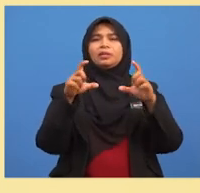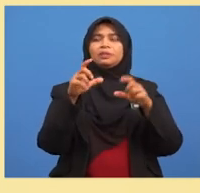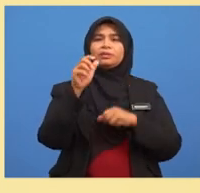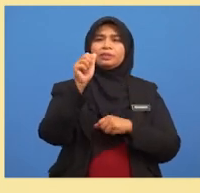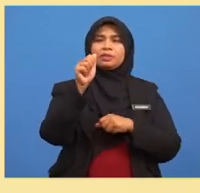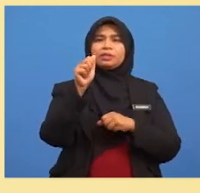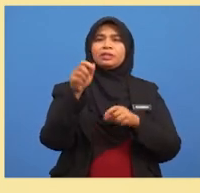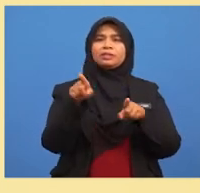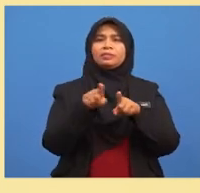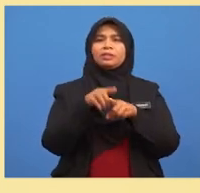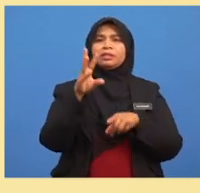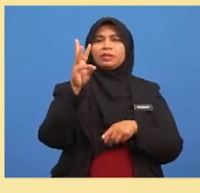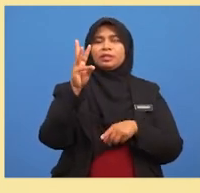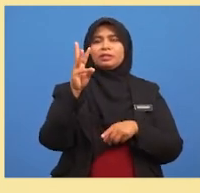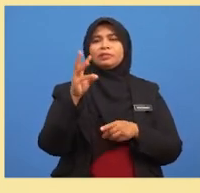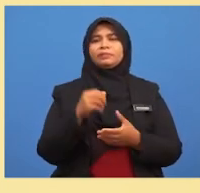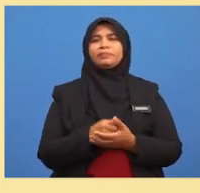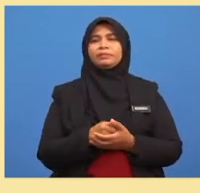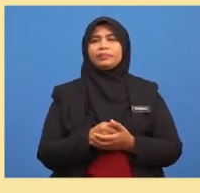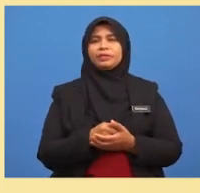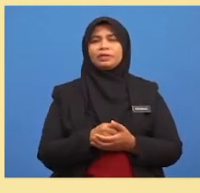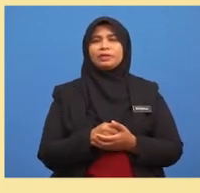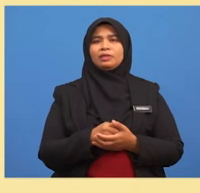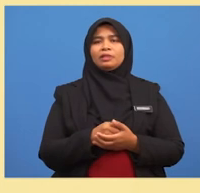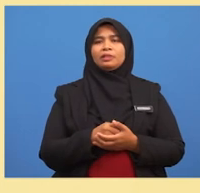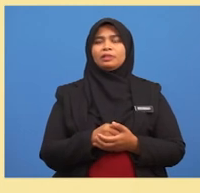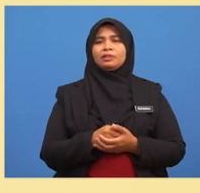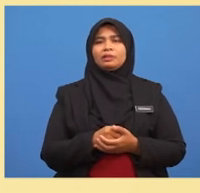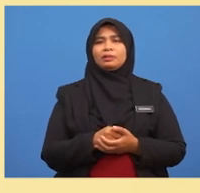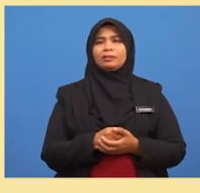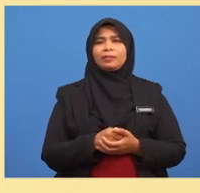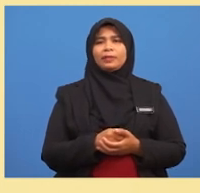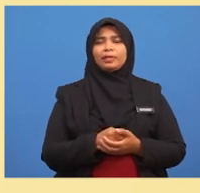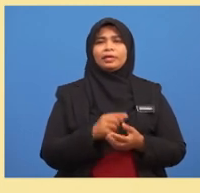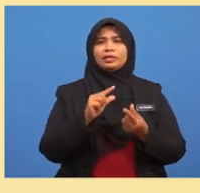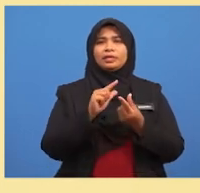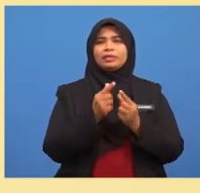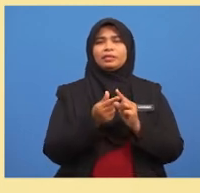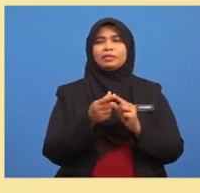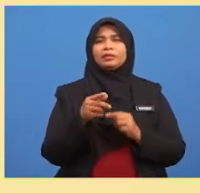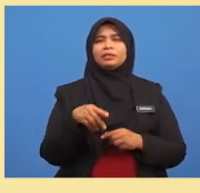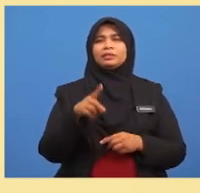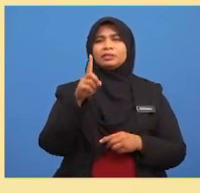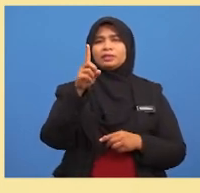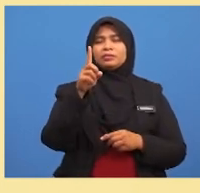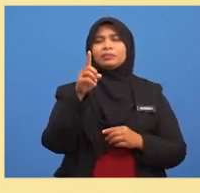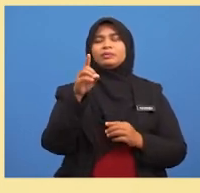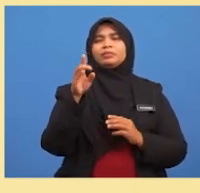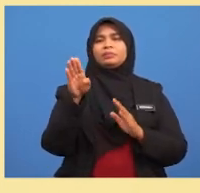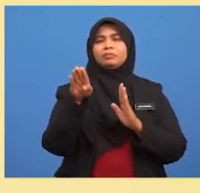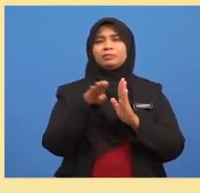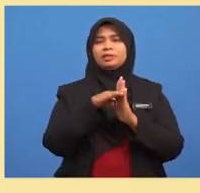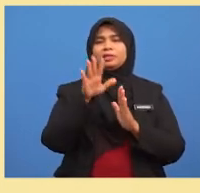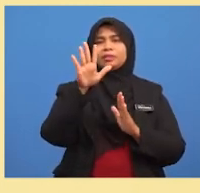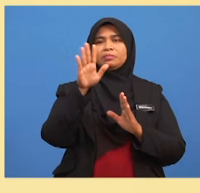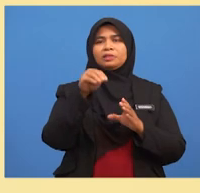A per N dalam kurungan S Seterusnya, gantikan 1 per 5 pada